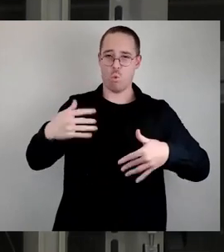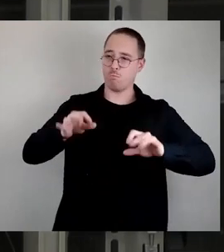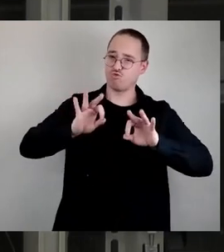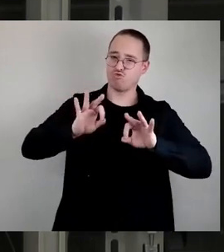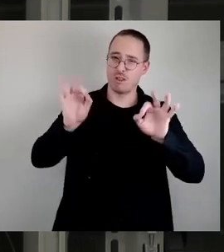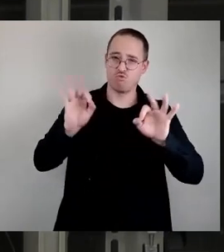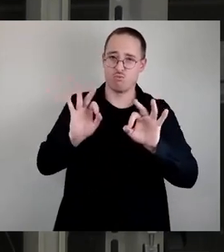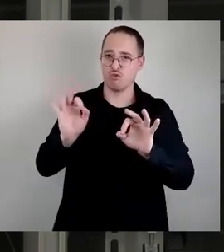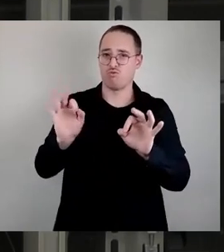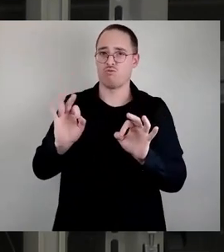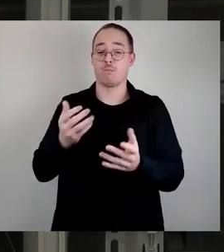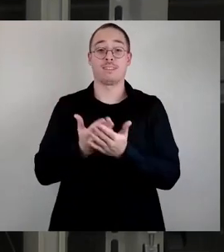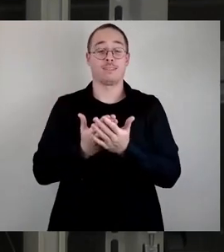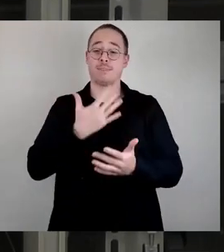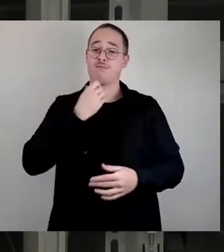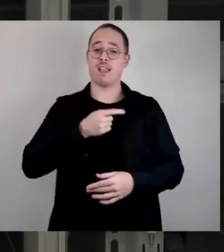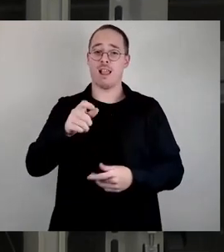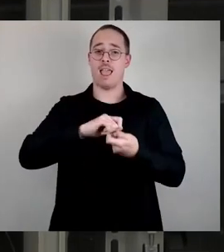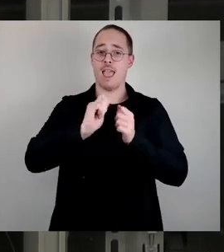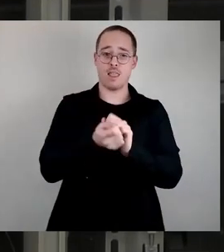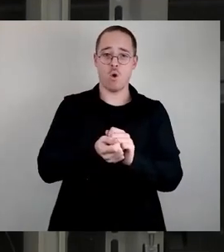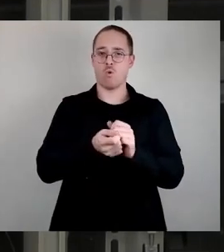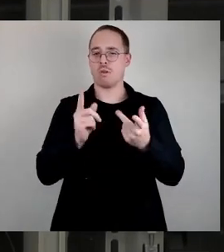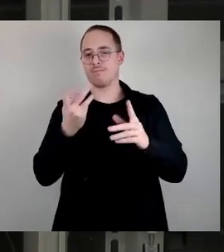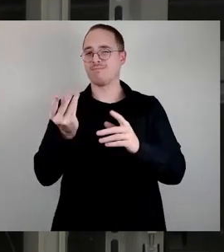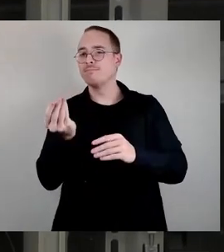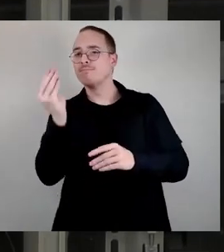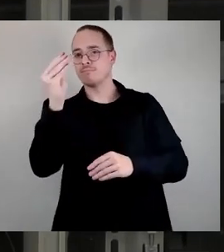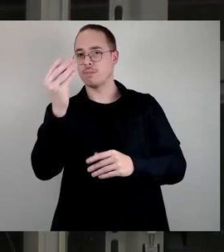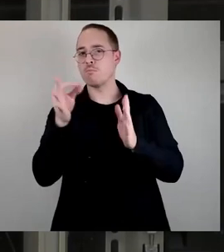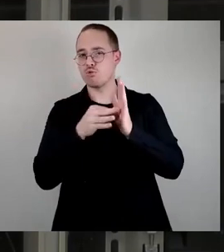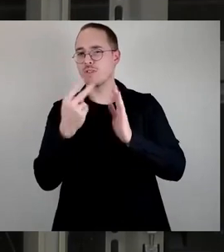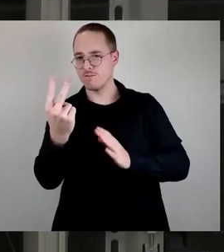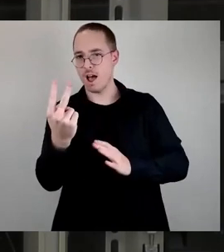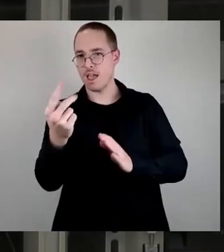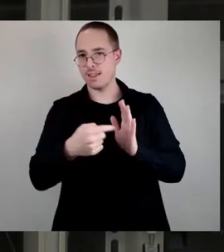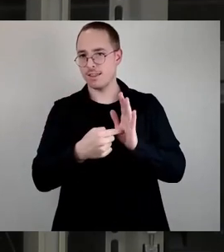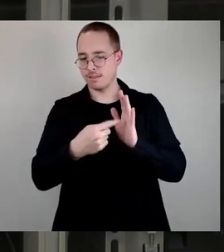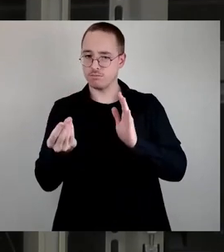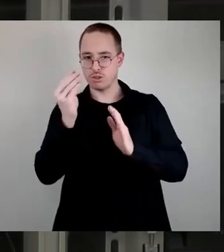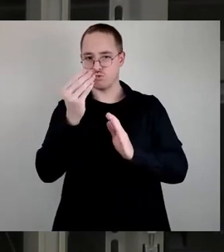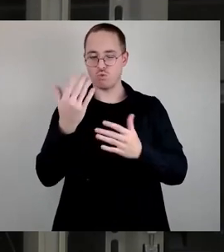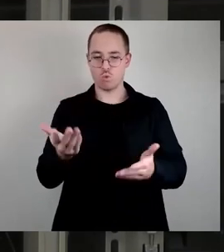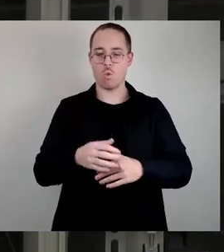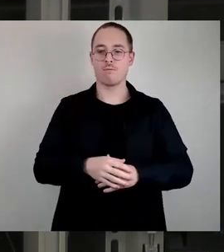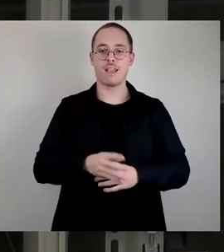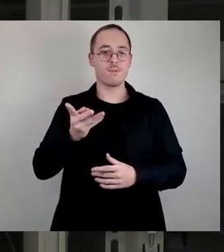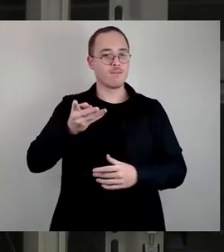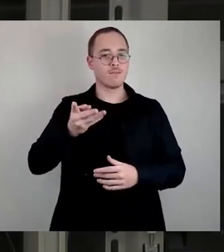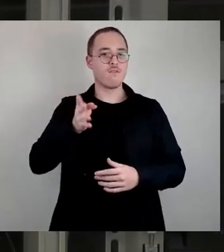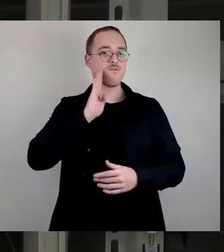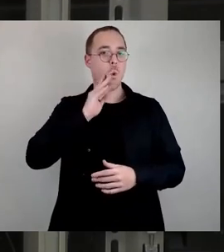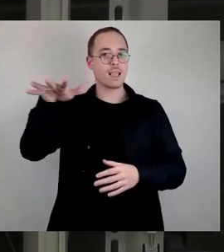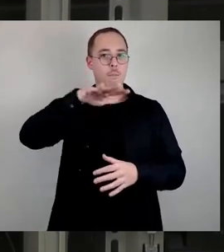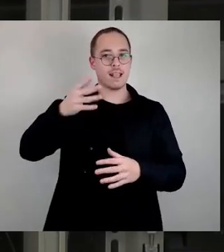Ergänzung im bestehenden Punkt 2, und zwar durch das Wort Wohngebietsentwicklung, noch